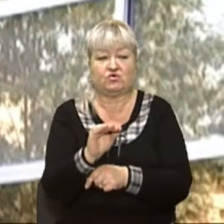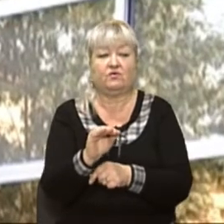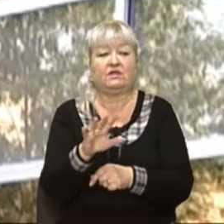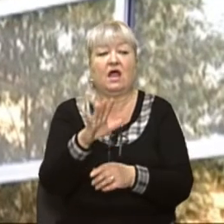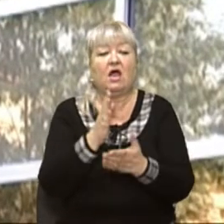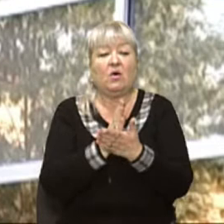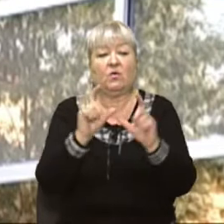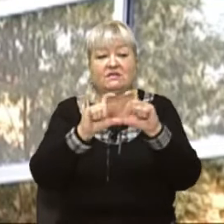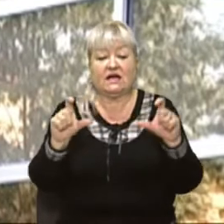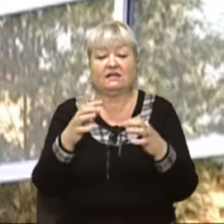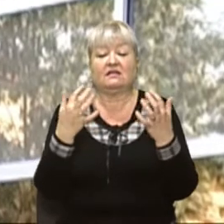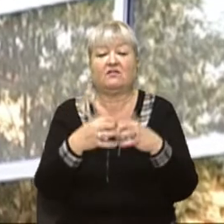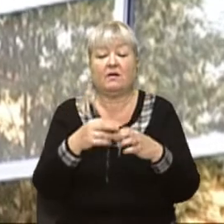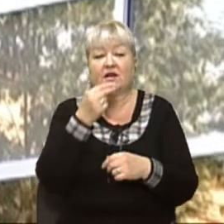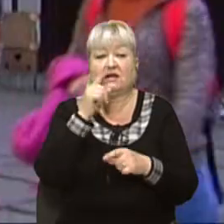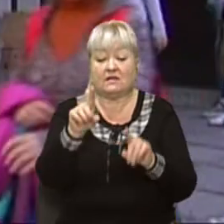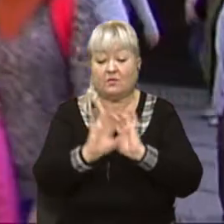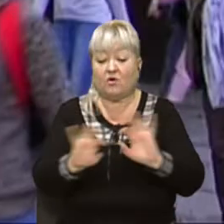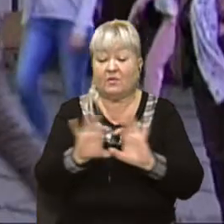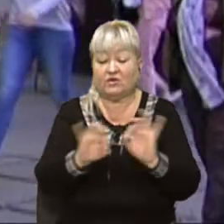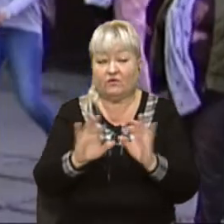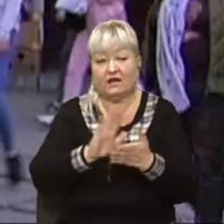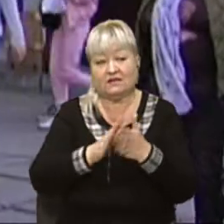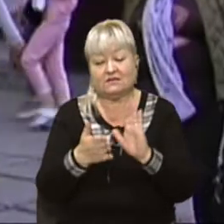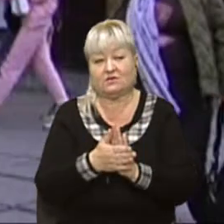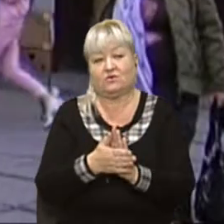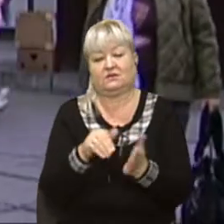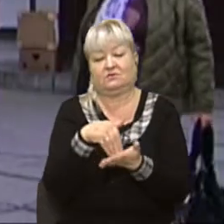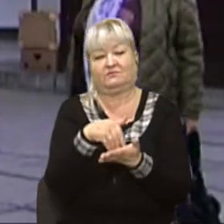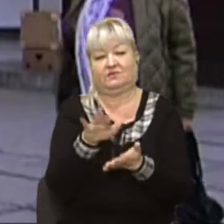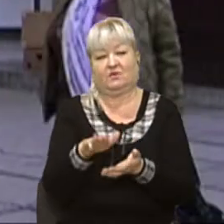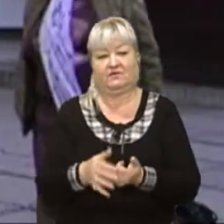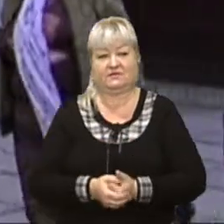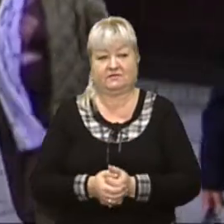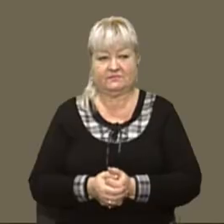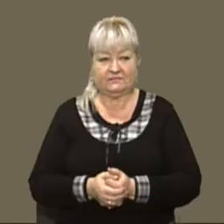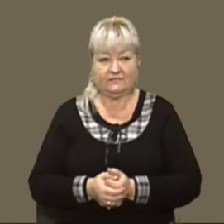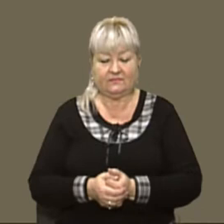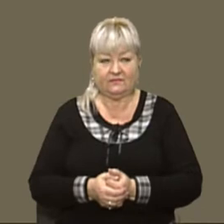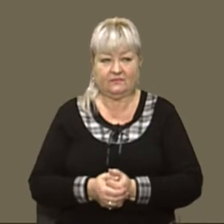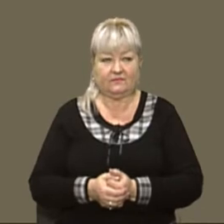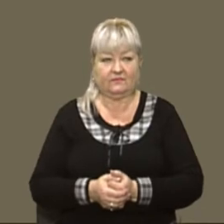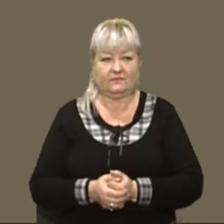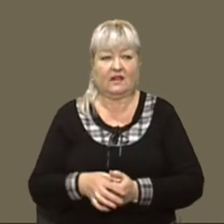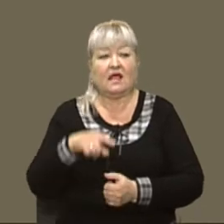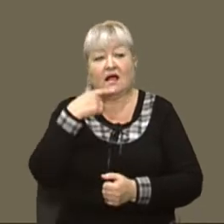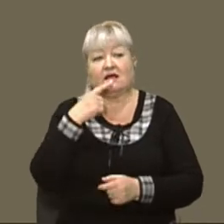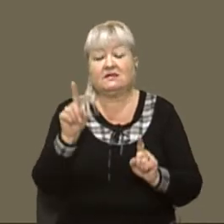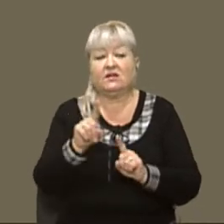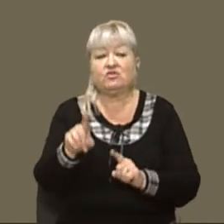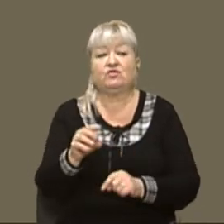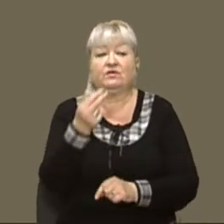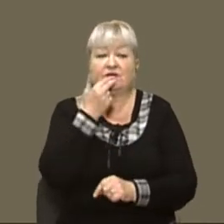фабрика їжі. Там коментувати ситуацію кореспондентам Суспільного відмовились. Сказали, що вони